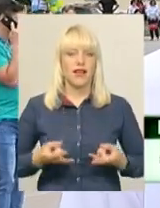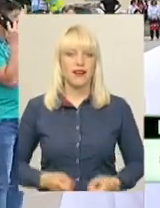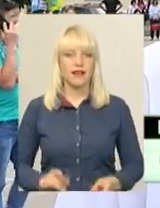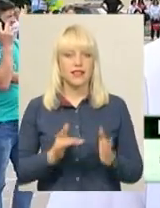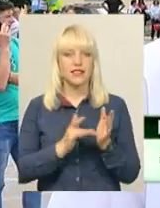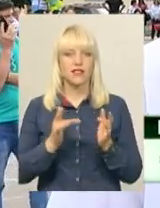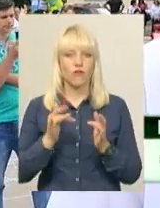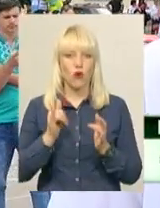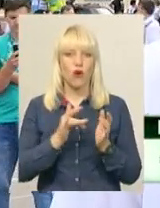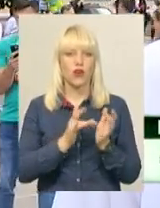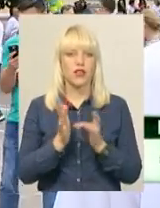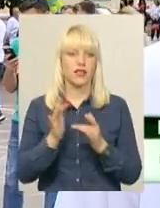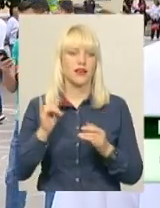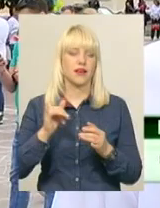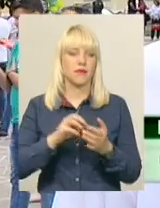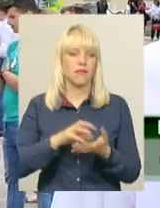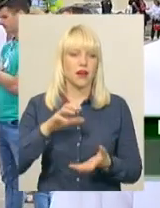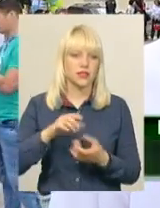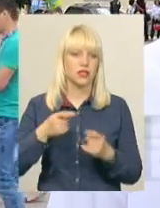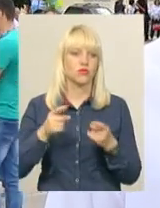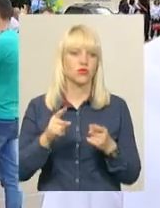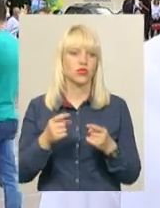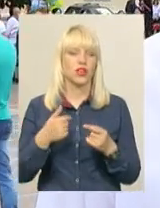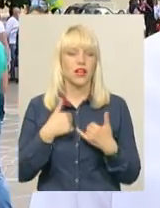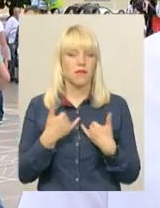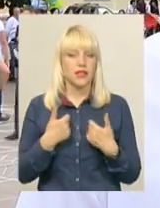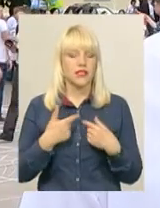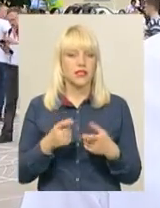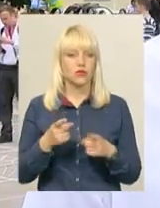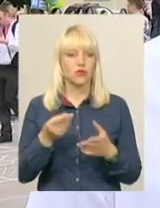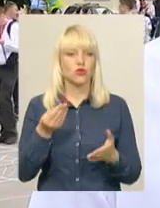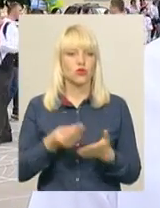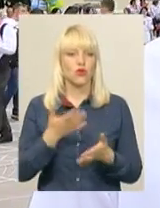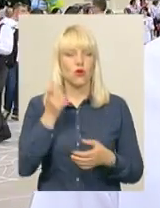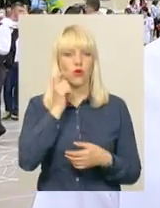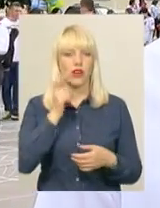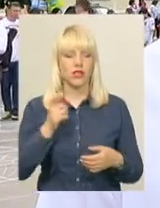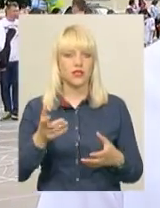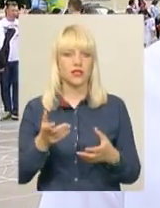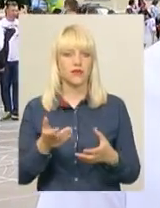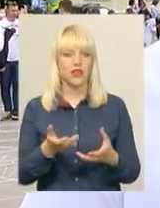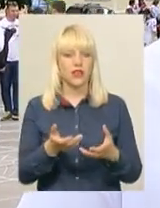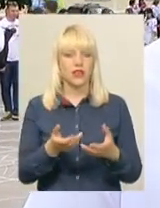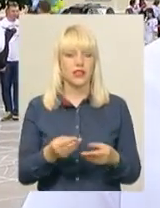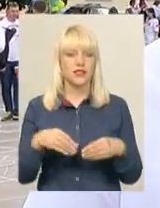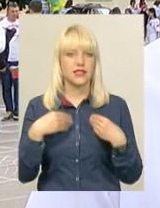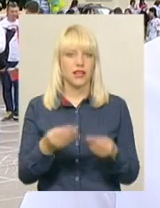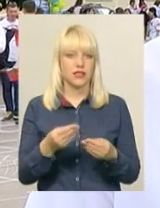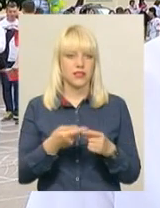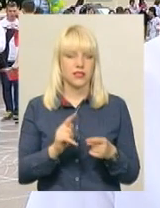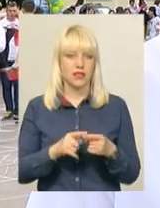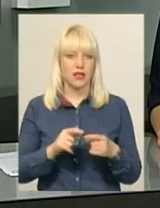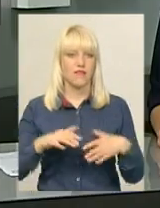А для мене навіть ще більше, наприклад. Тому що дуже дорого українцям дісталася ця вишиванка і право її носити.